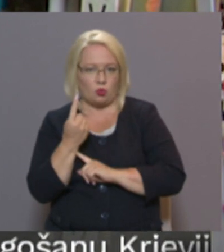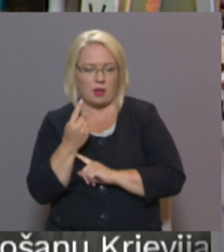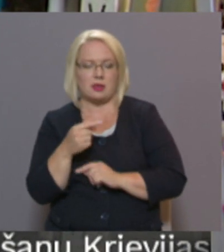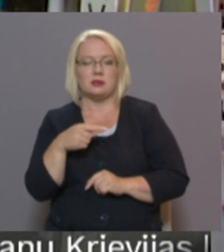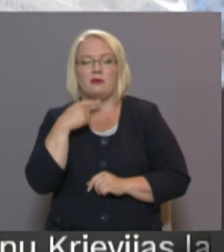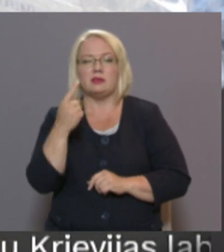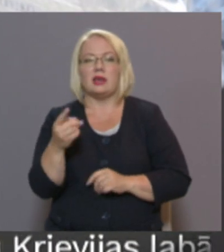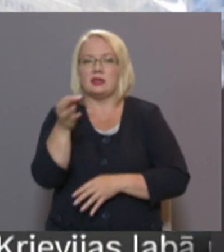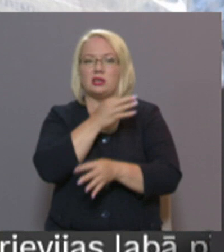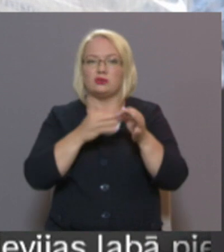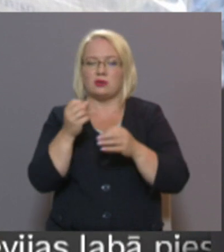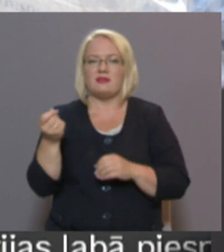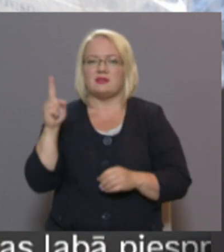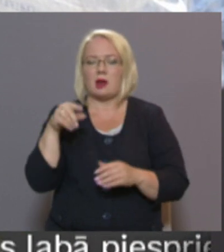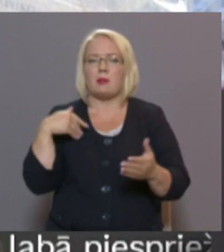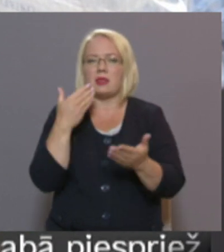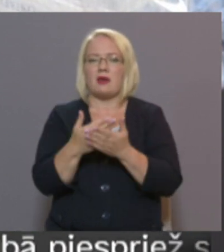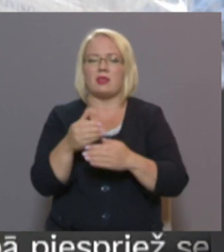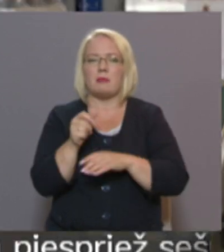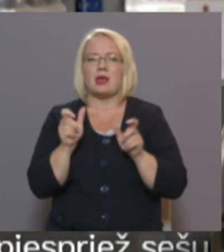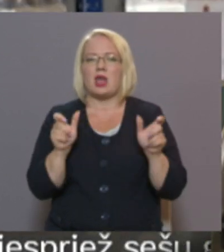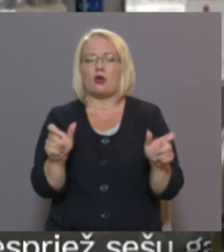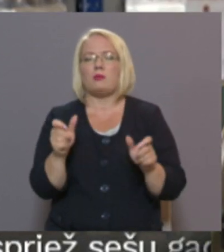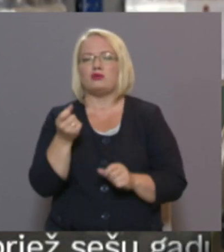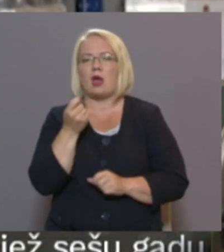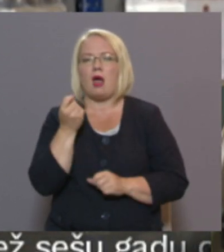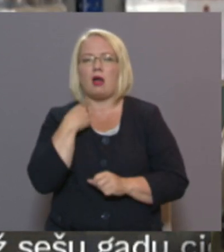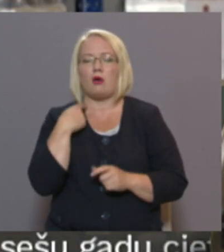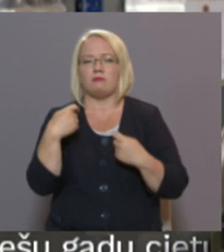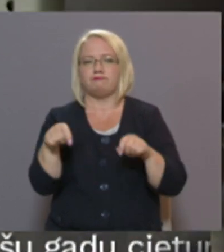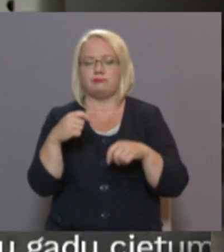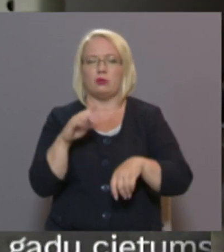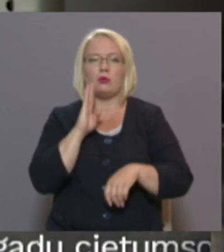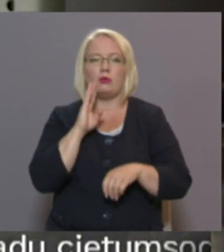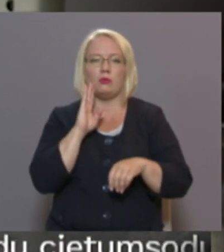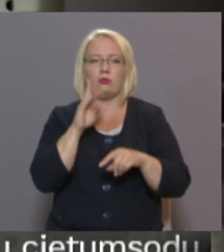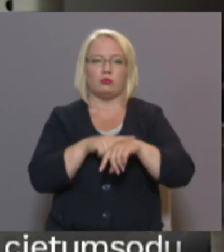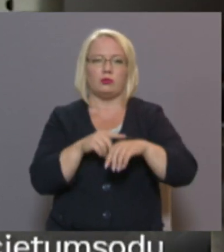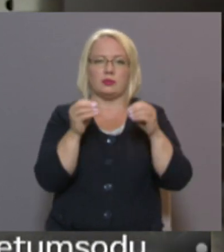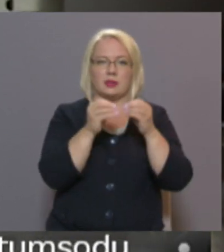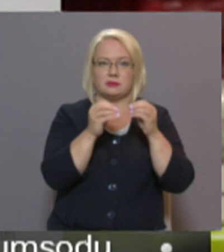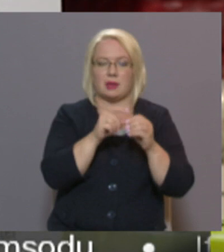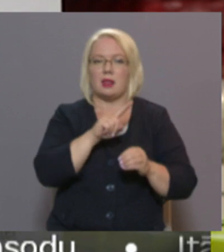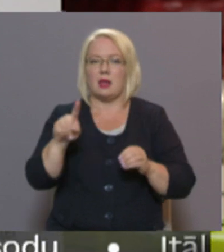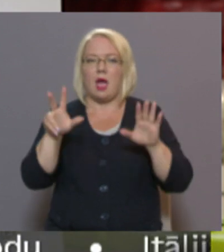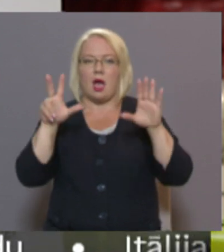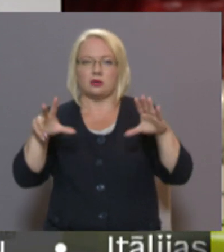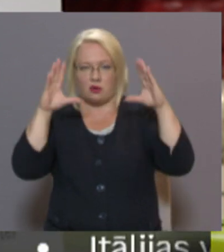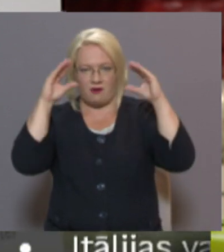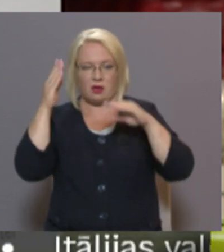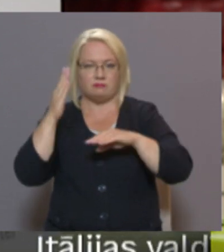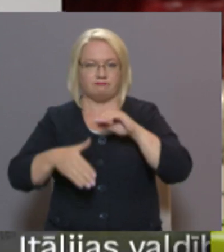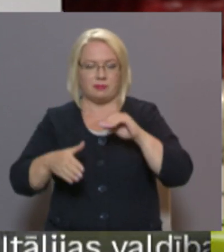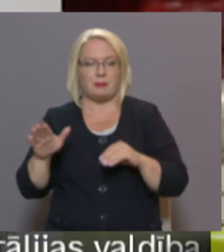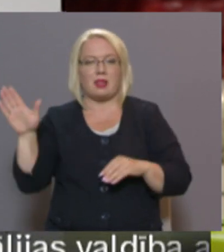diskusijas gan ir par piedāvājumu ierobežot alkoholu tirdzniecības laiku no pulksten desmitiem rītā līdz pulksten astoņiem vakarā. Taču valsts